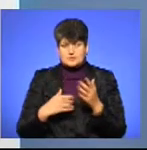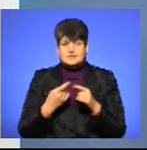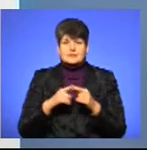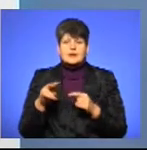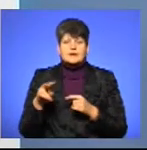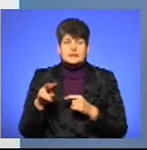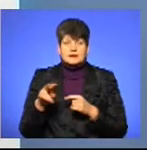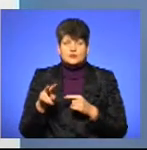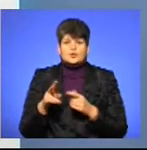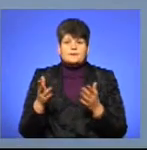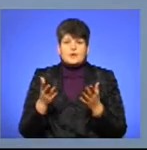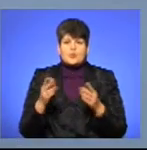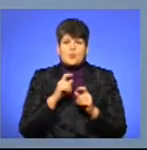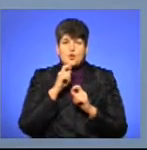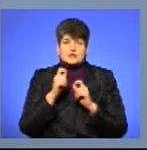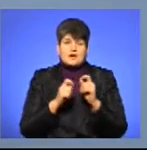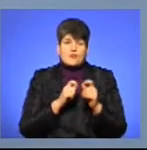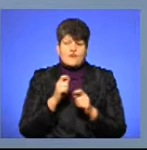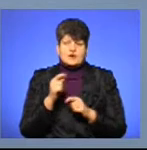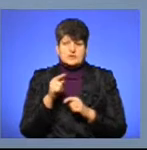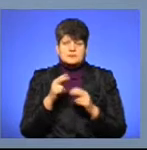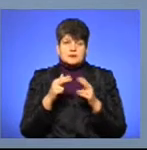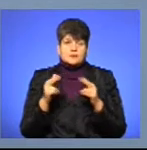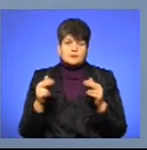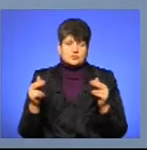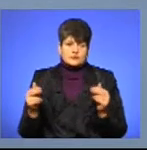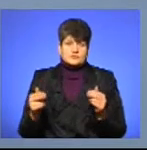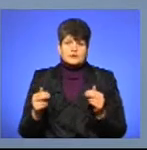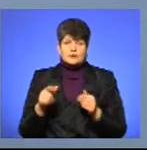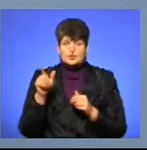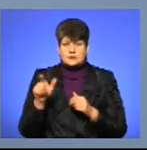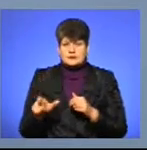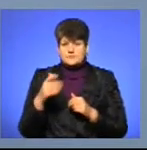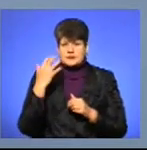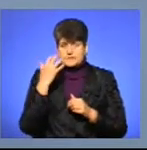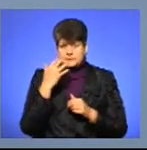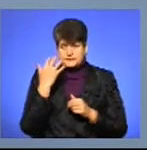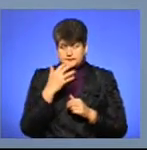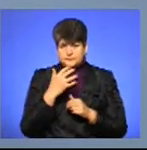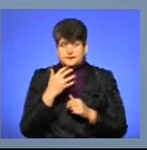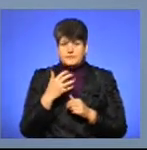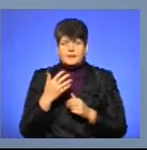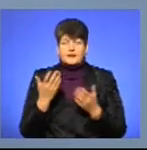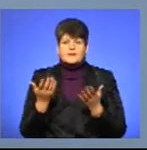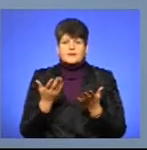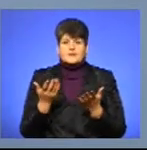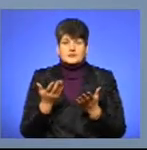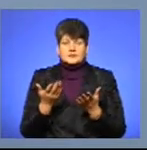літератури, яку подарували їм з Дніпропетровська. Якраз людина незряча, яка майже